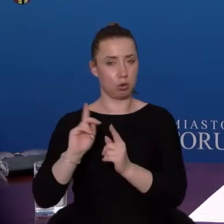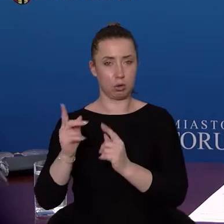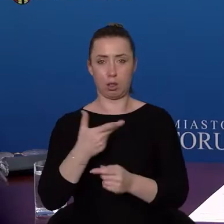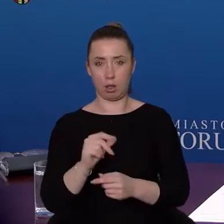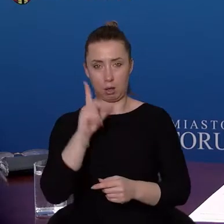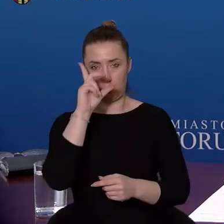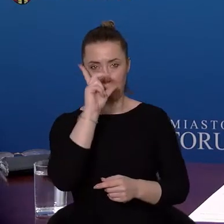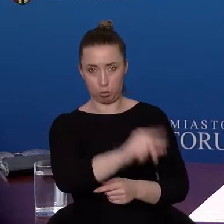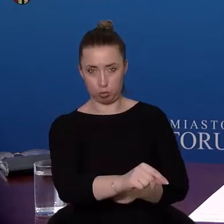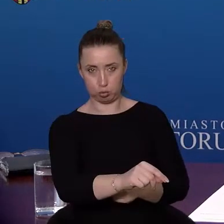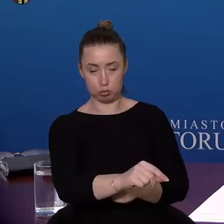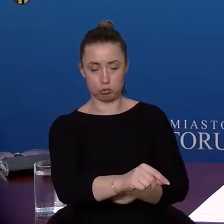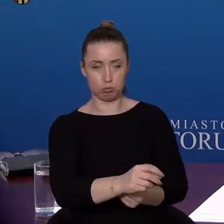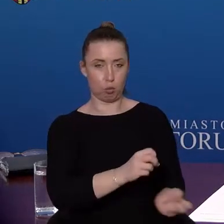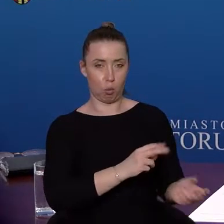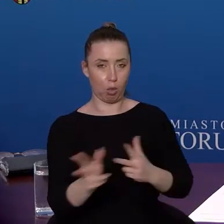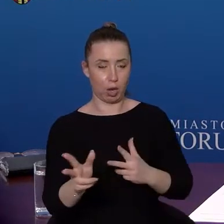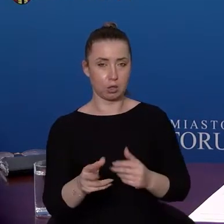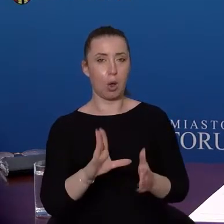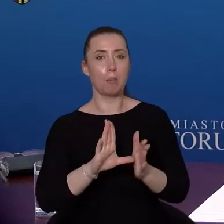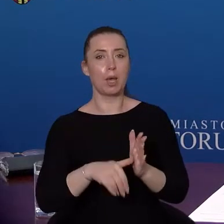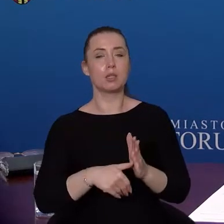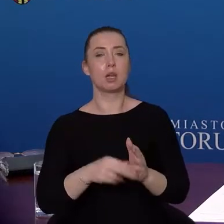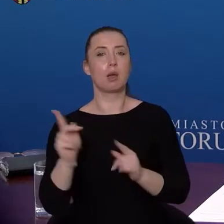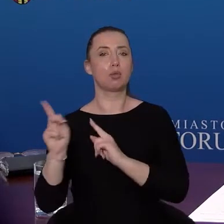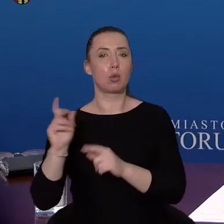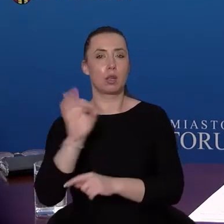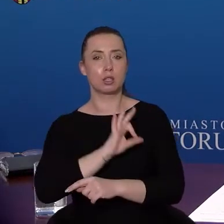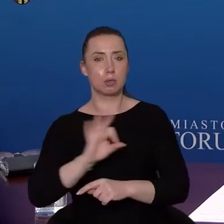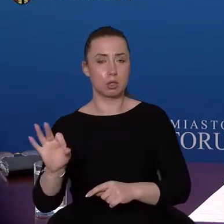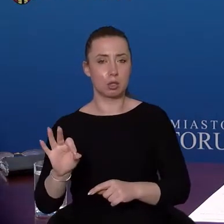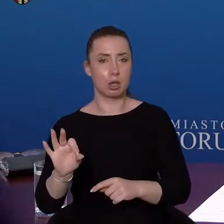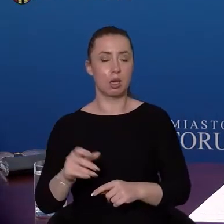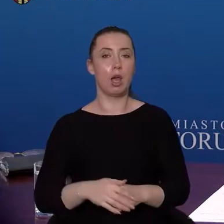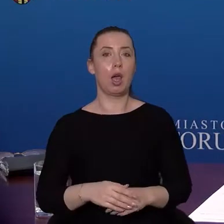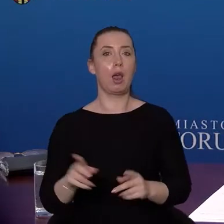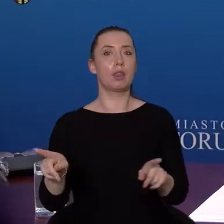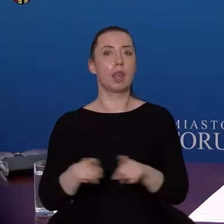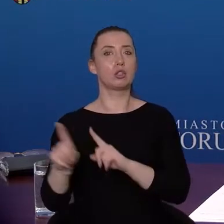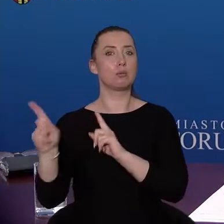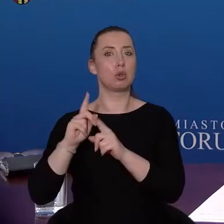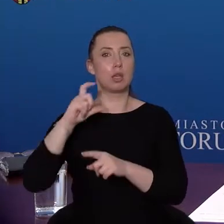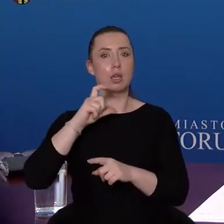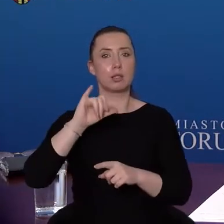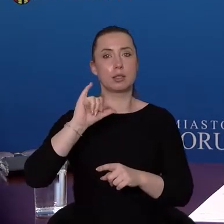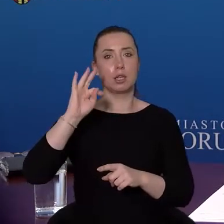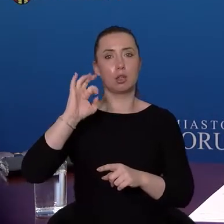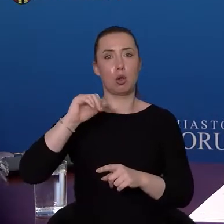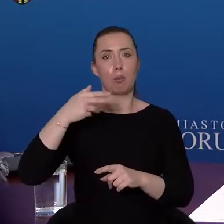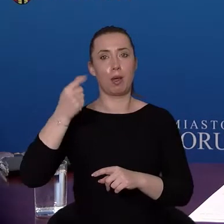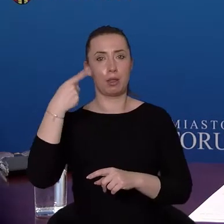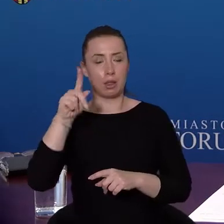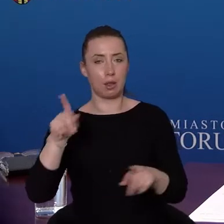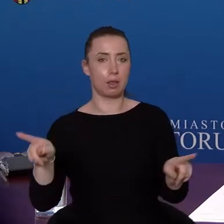zaszczepić się od ręki. Miejska przychodnia specjalistyczna, lecznicę cytometr w dwóch miejscach, a także